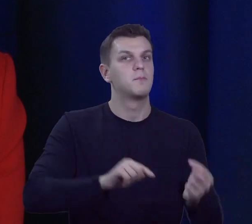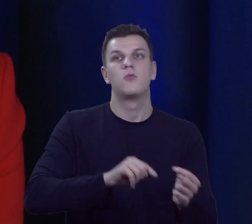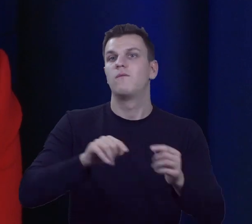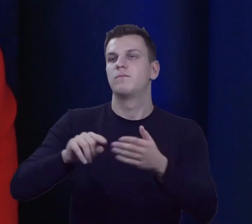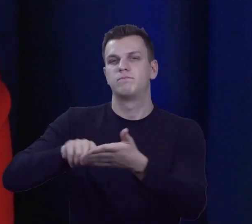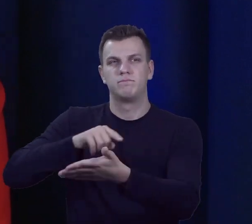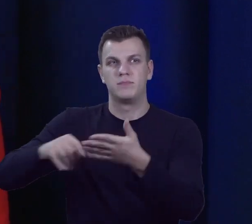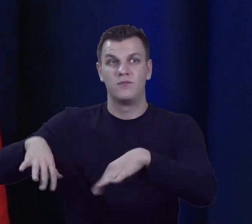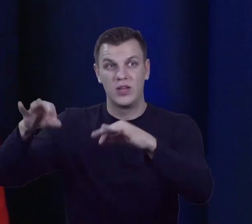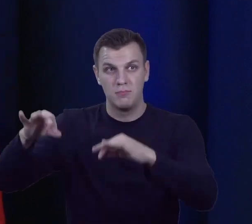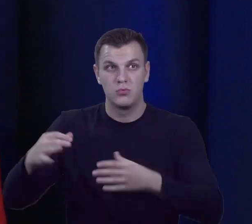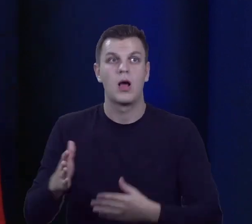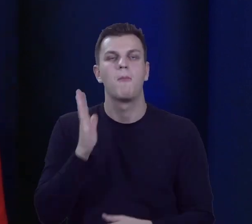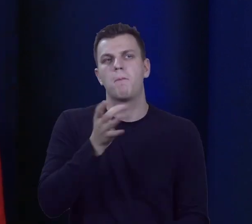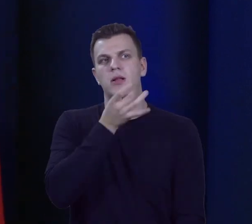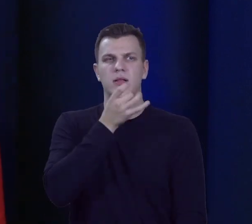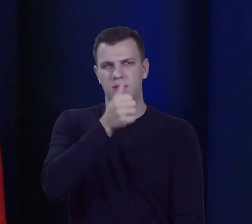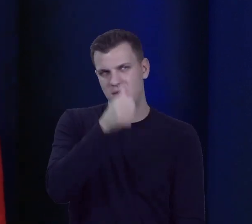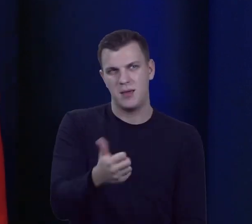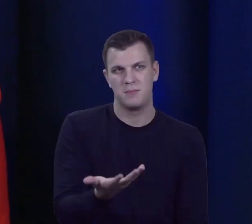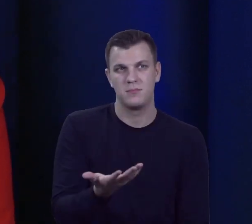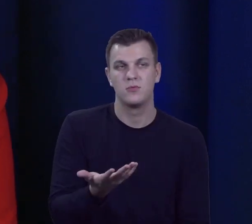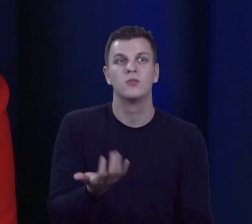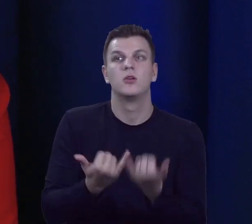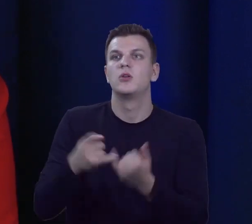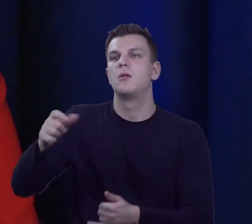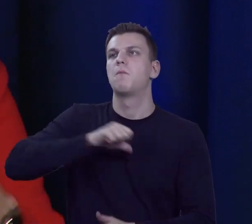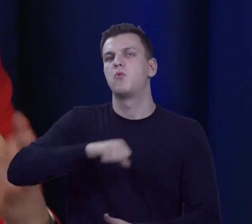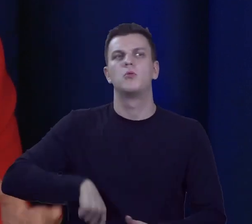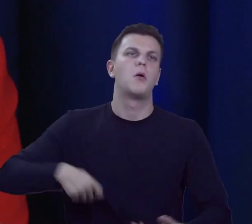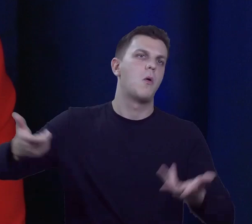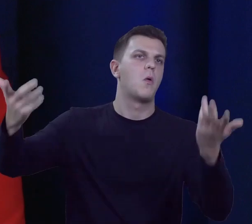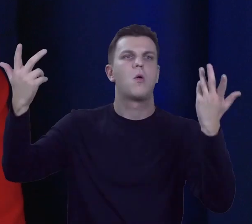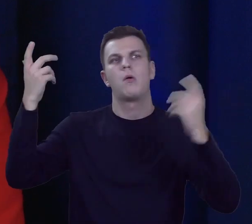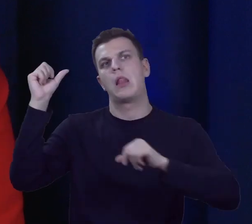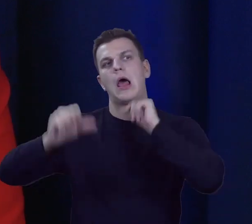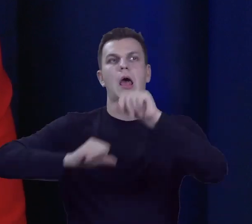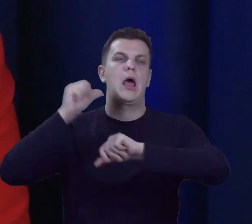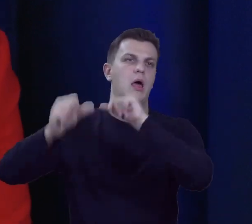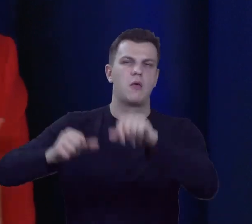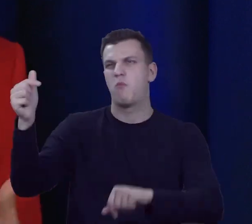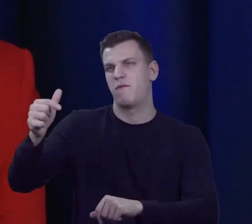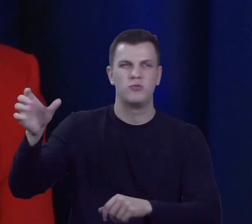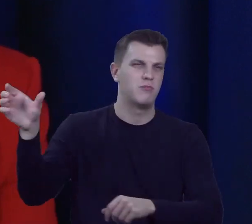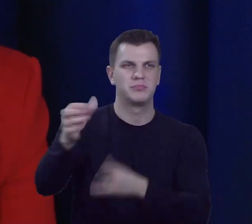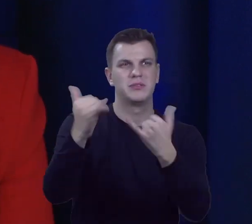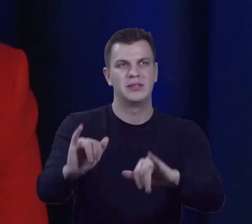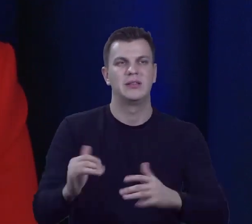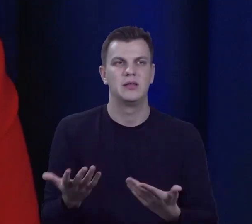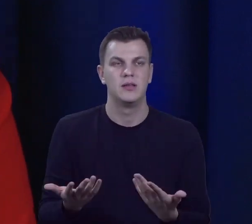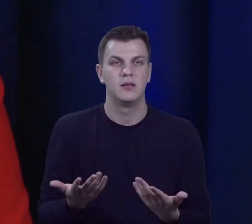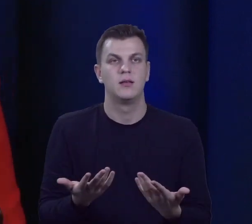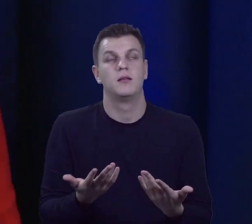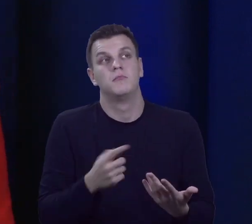udziału. I później mówi, że dany wójt, burmistrz, precydent jest ileś tam lat. Czas na niego w taki czy inny sposób, bo takie też są głosy, prawda?